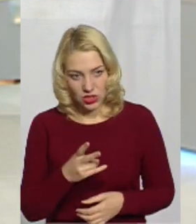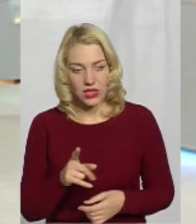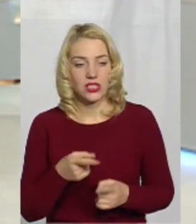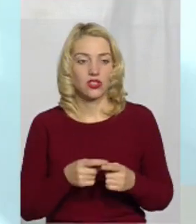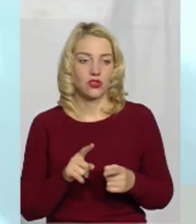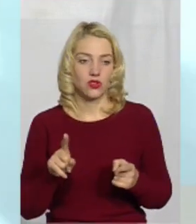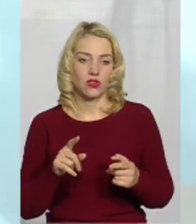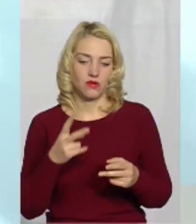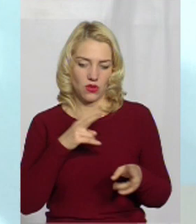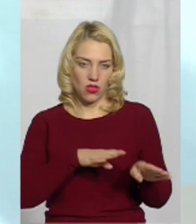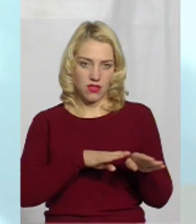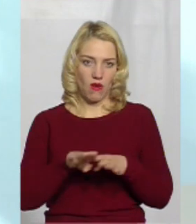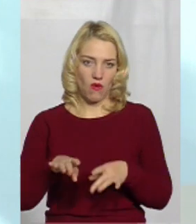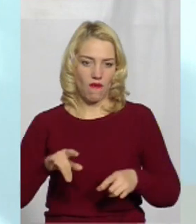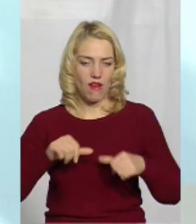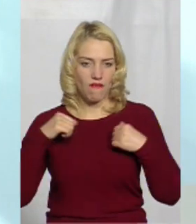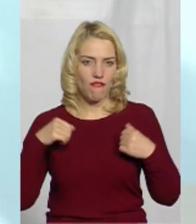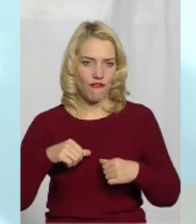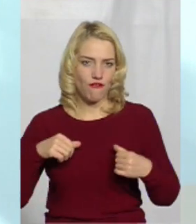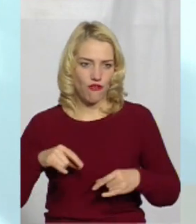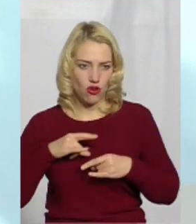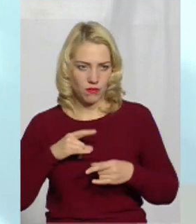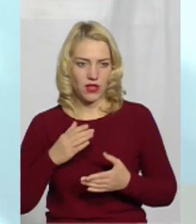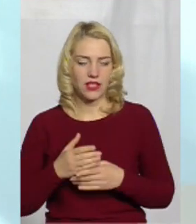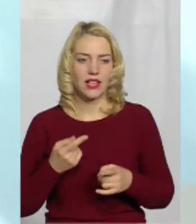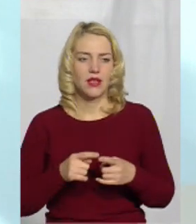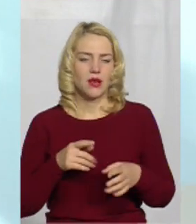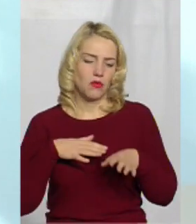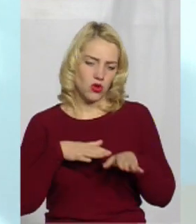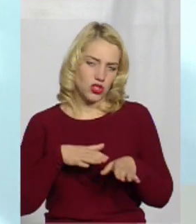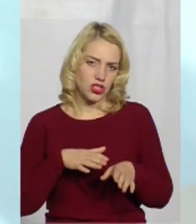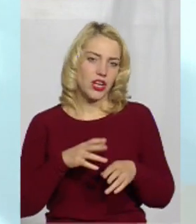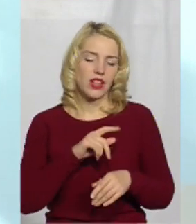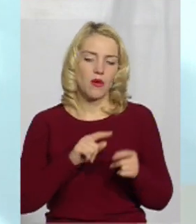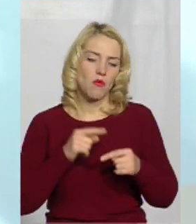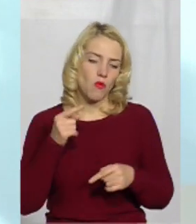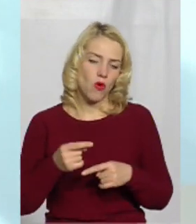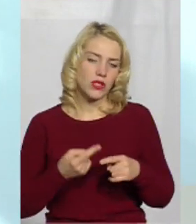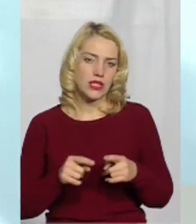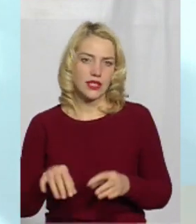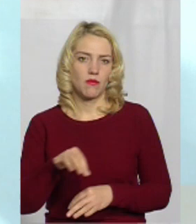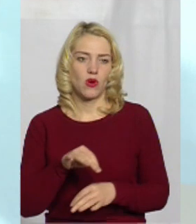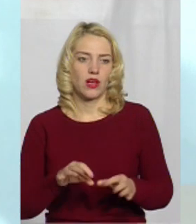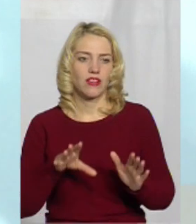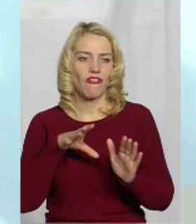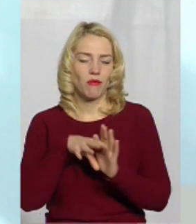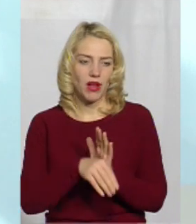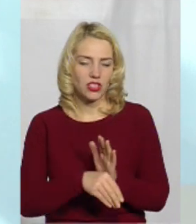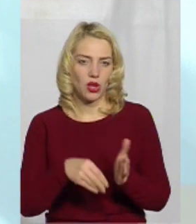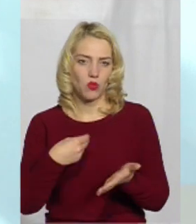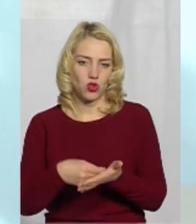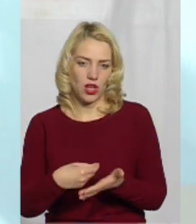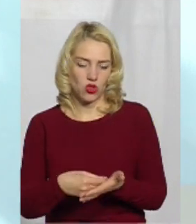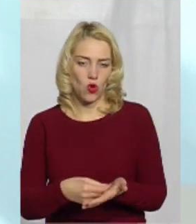сюжету в однаковій формі. Спецодяг ми пошлили поза цим проєктом в межах бюджетного фінансування.